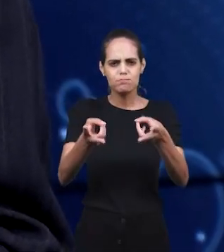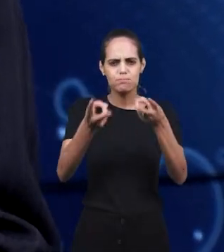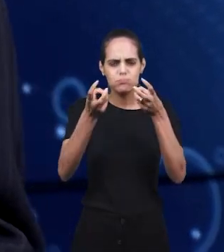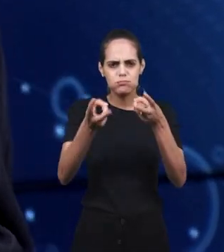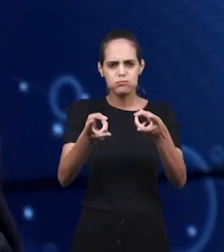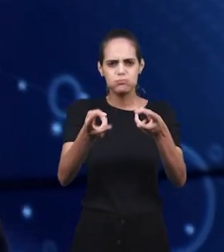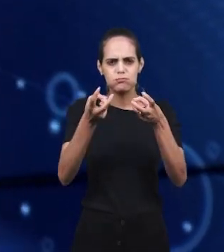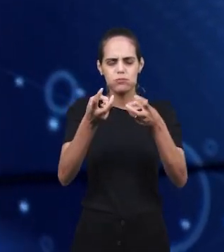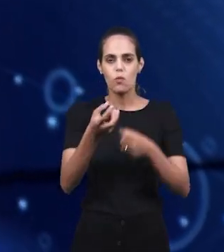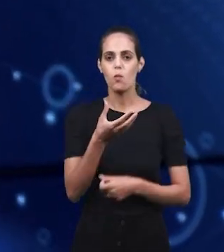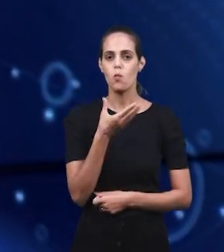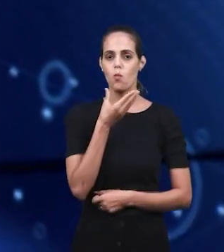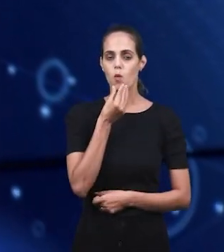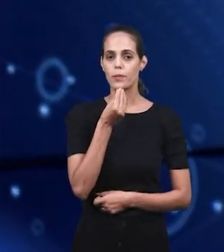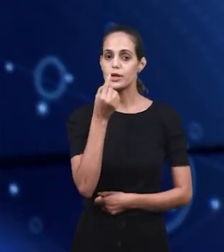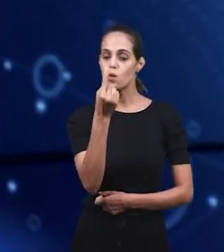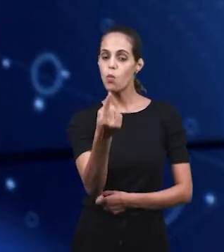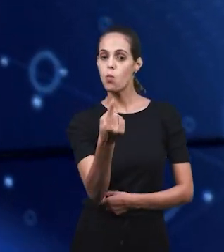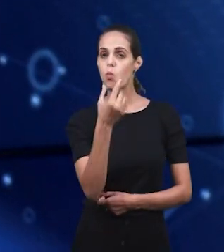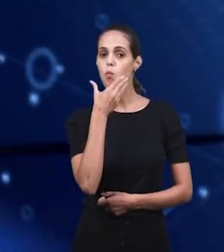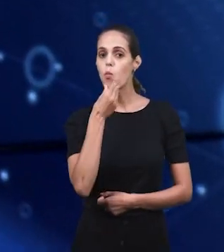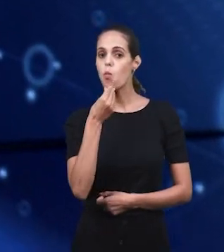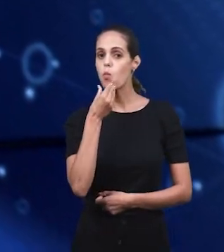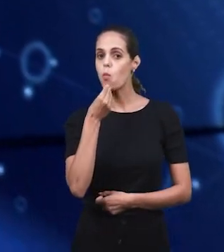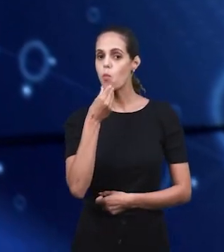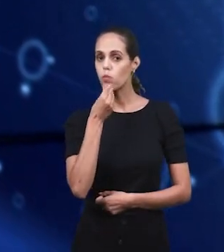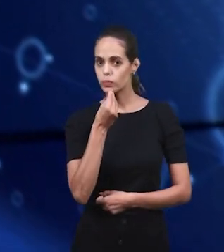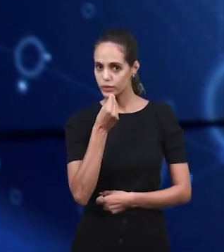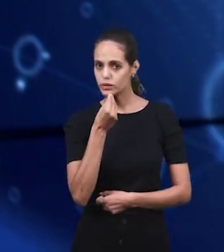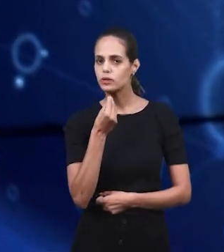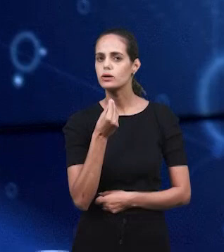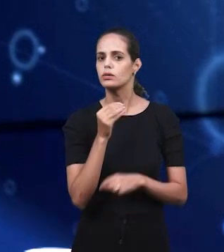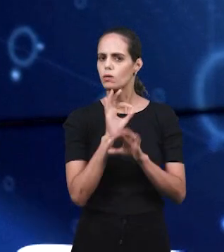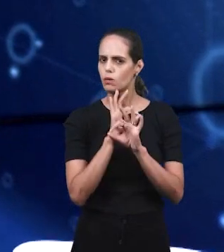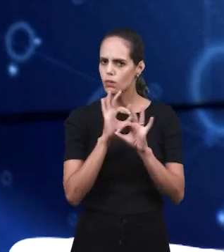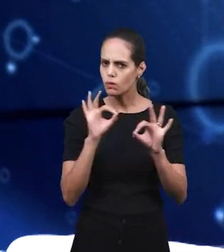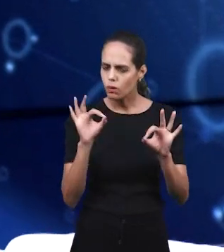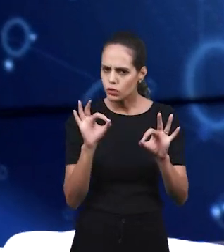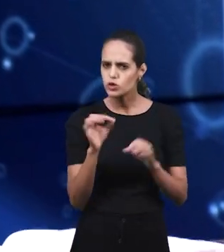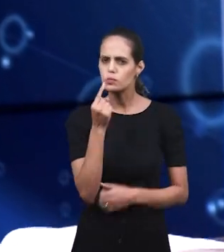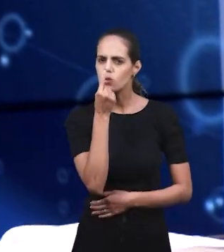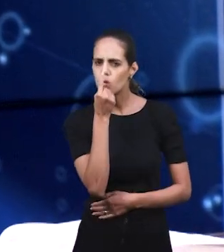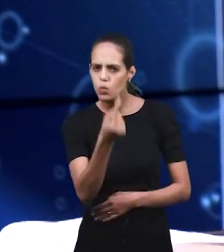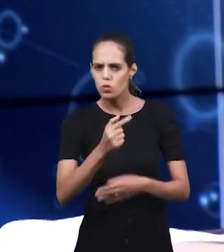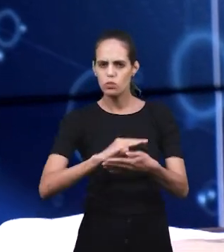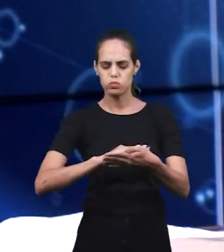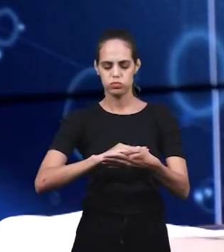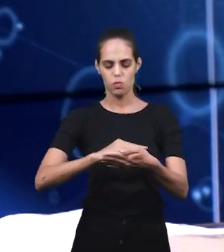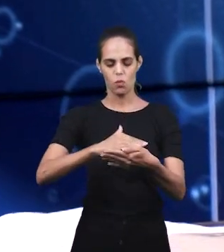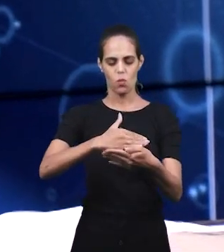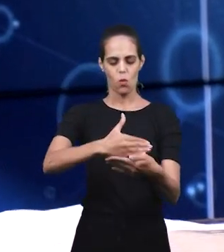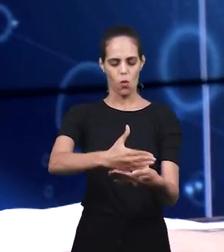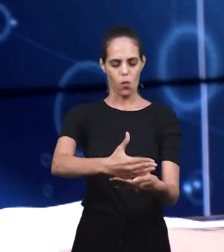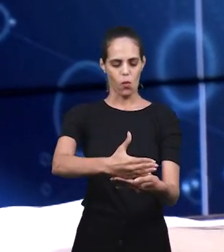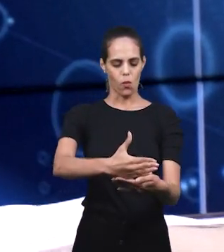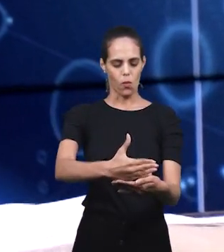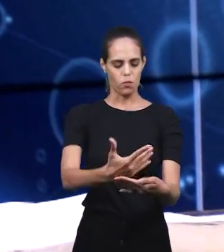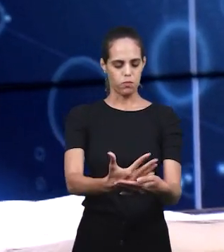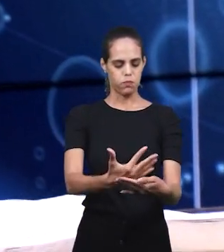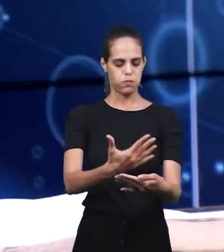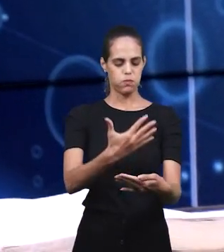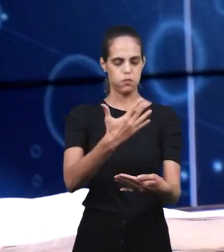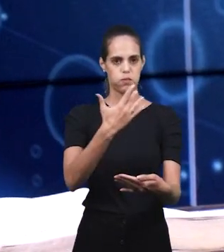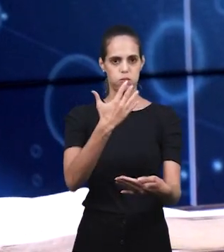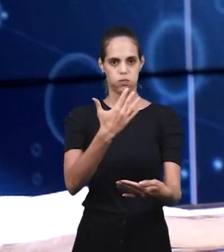сестра очень прекрасно сказала, один человек, человек нашел сокровище, также